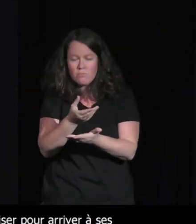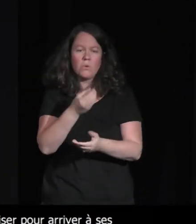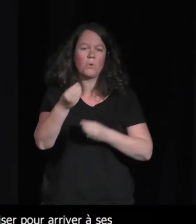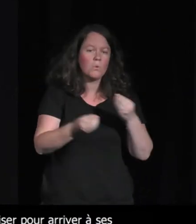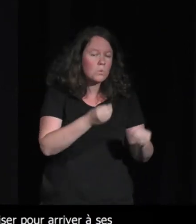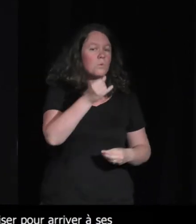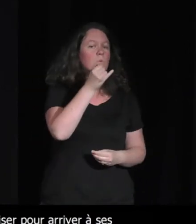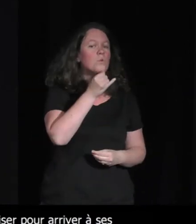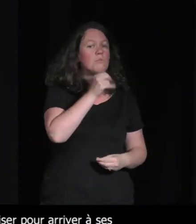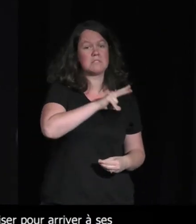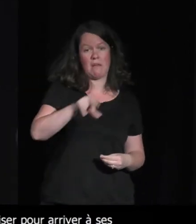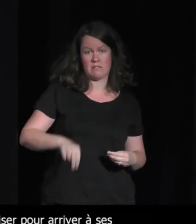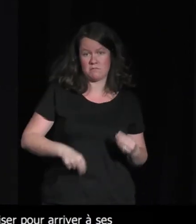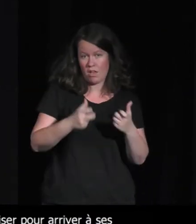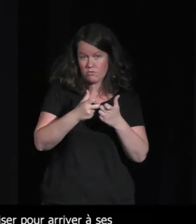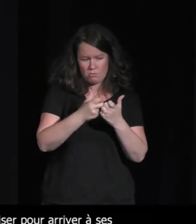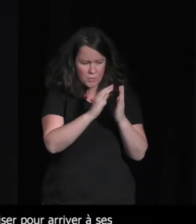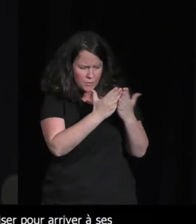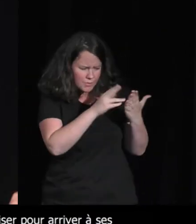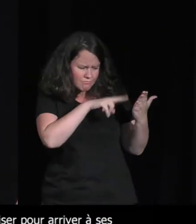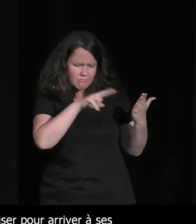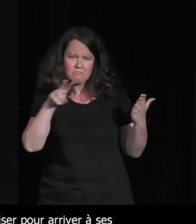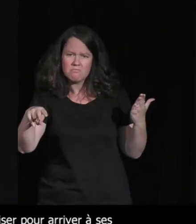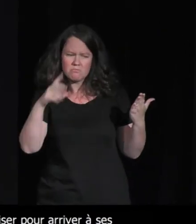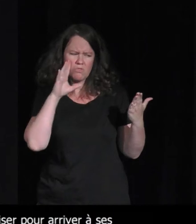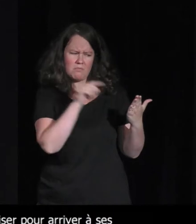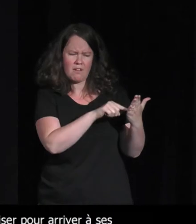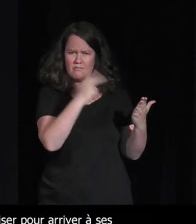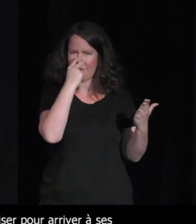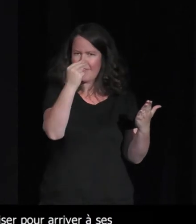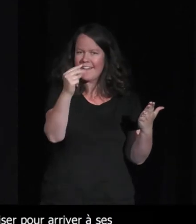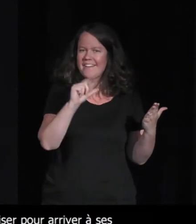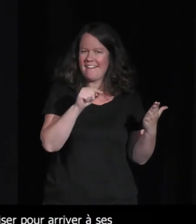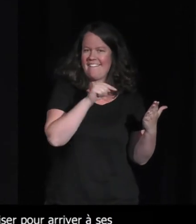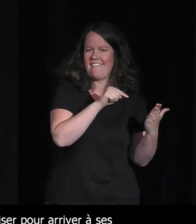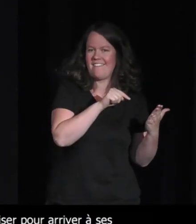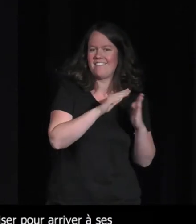bon j'en ai plus un très grand souvenir mais il me semblait bien qu'il y avait un renard dedans et une histoire d